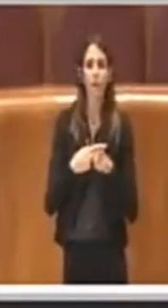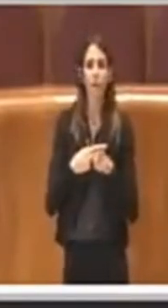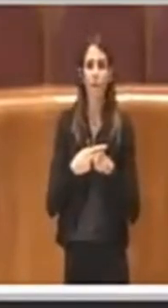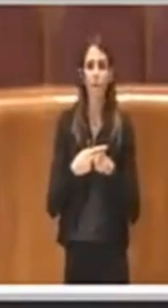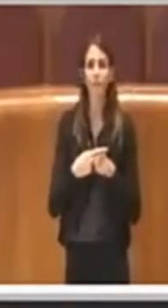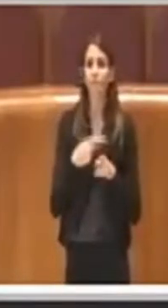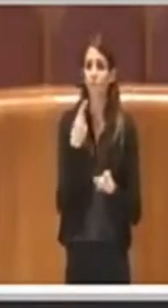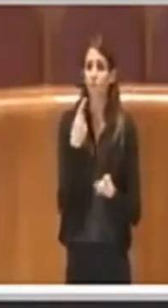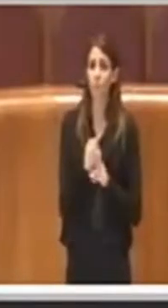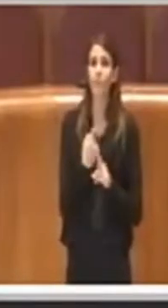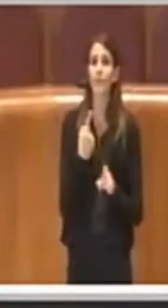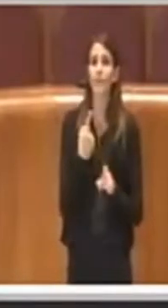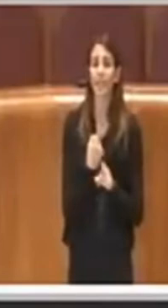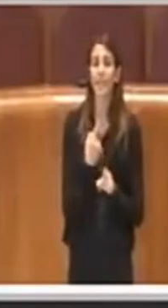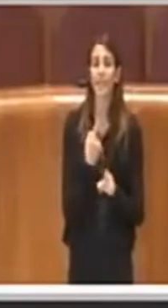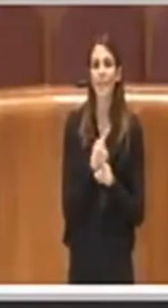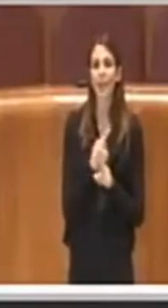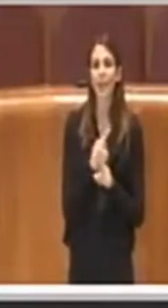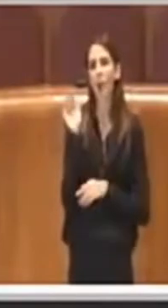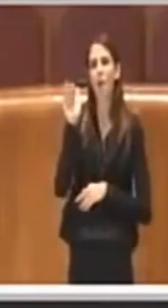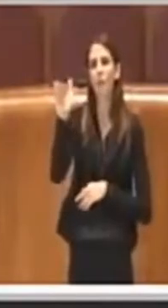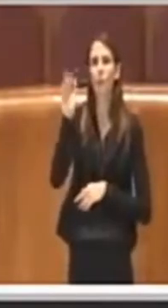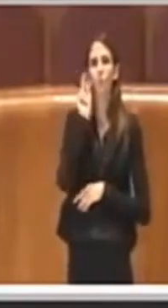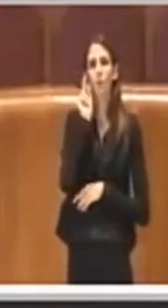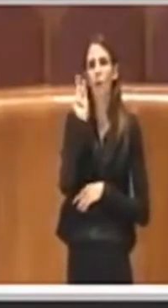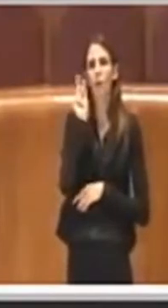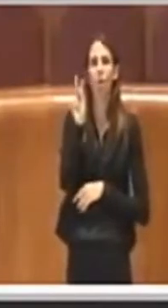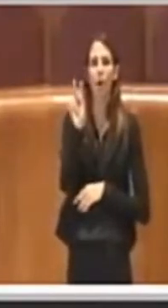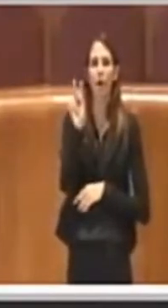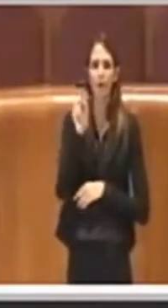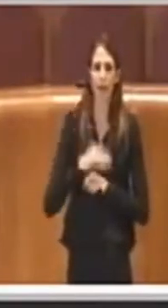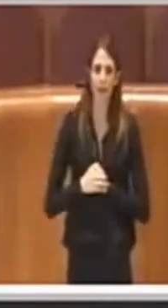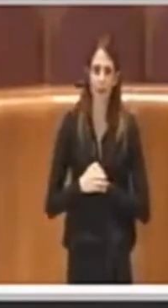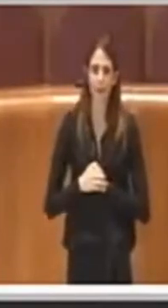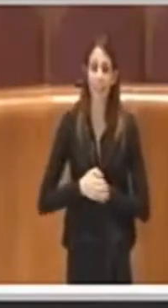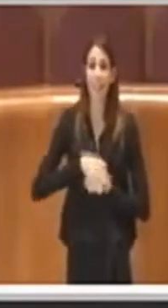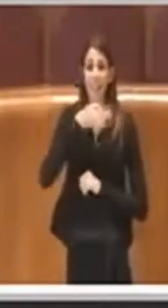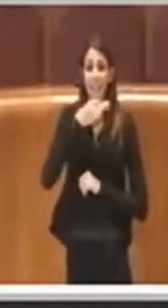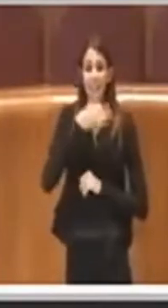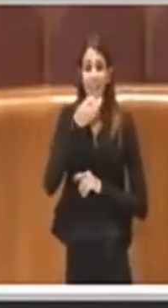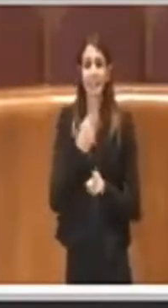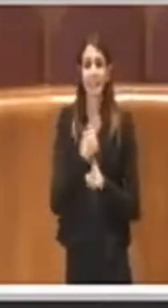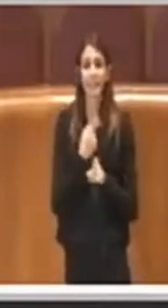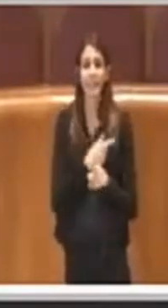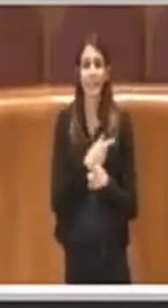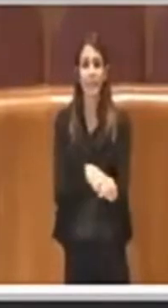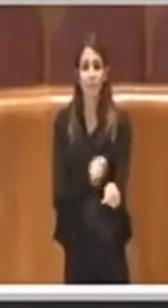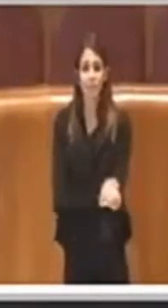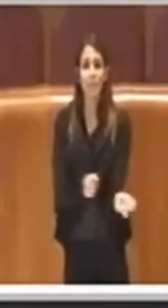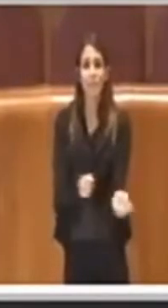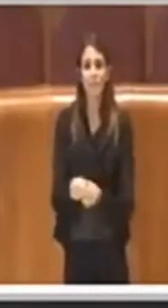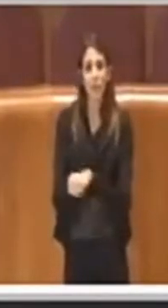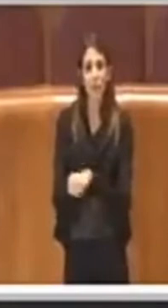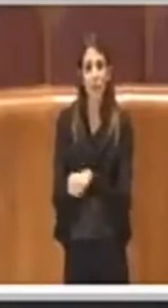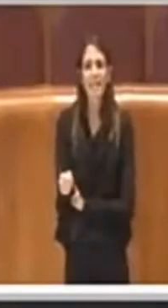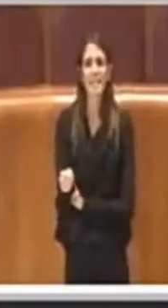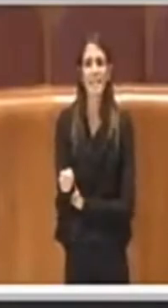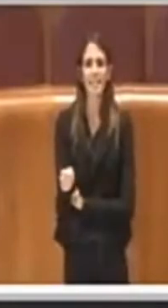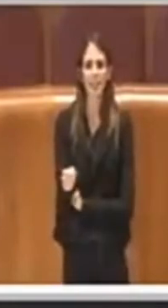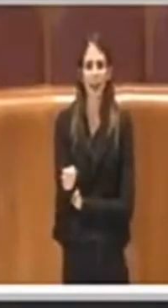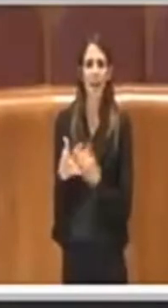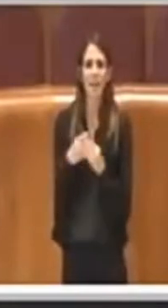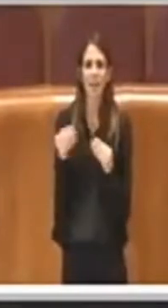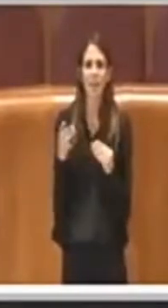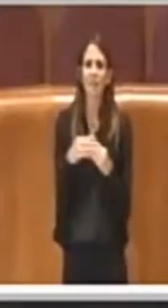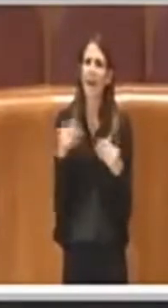deve invece guardare oltre, puntare al futuro e mettere in piedi degli atti molto concreti come